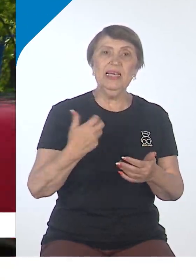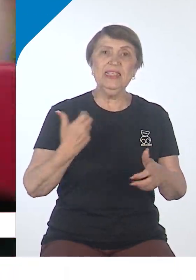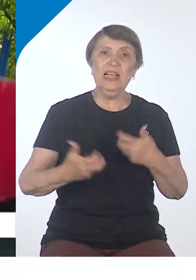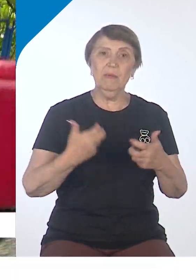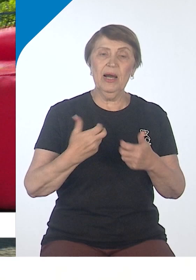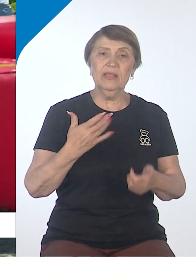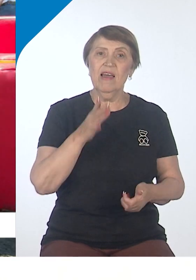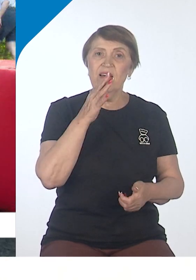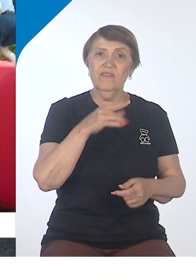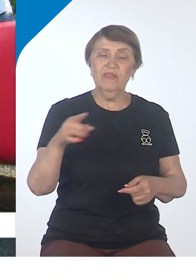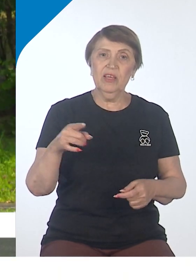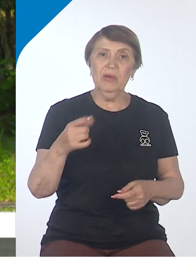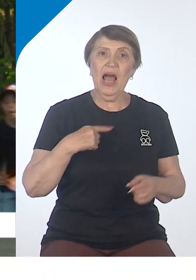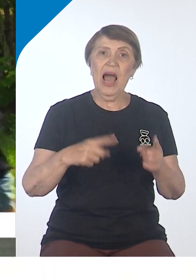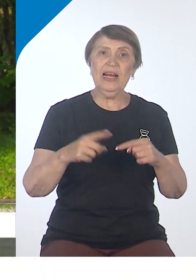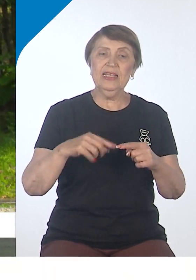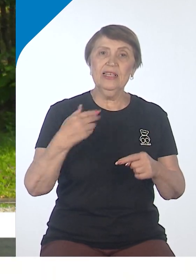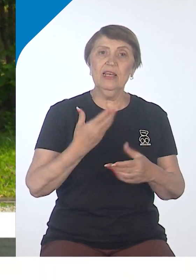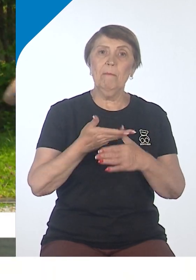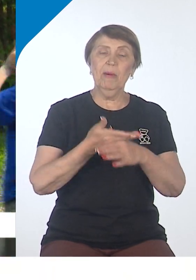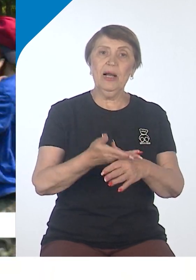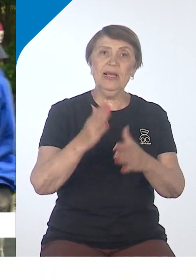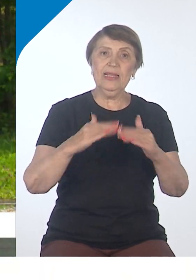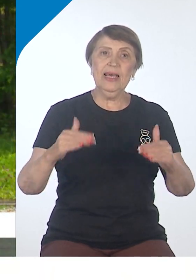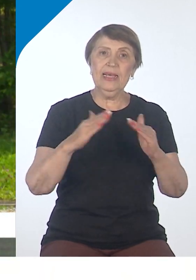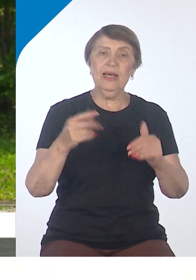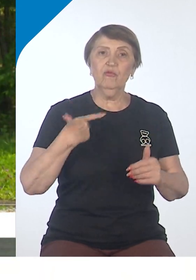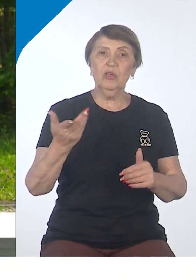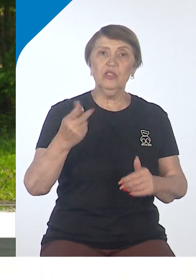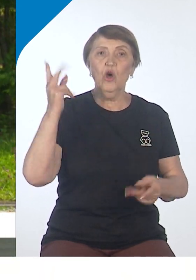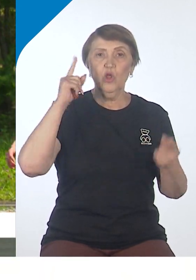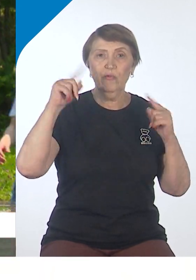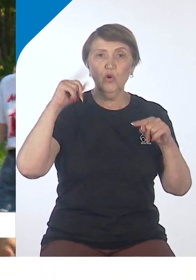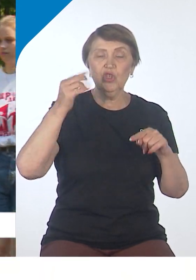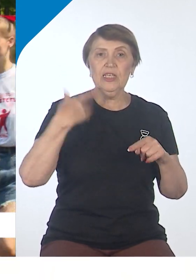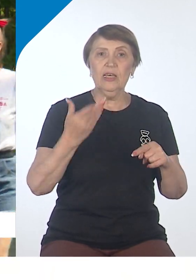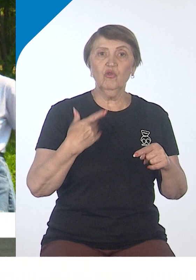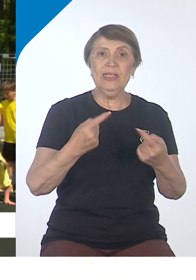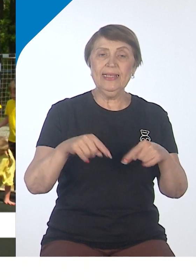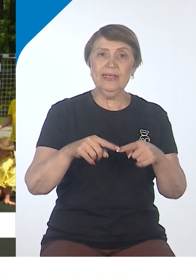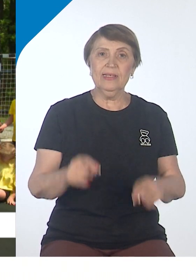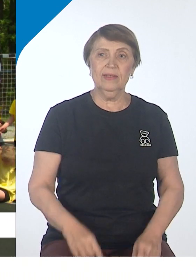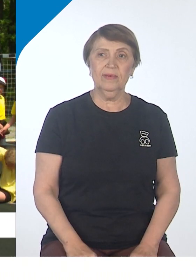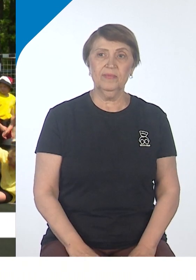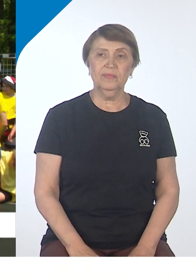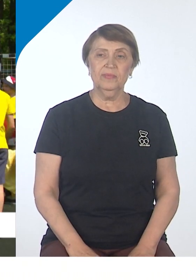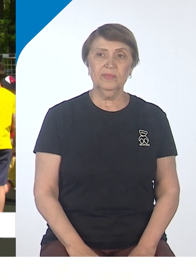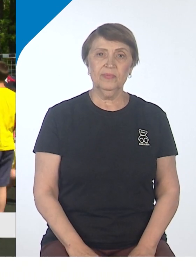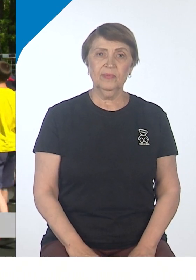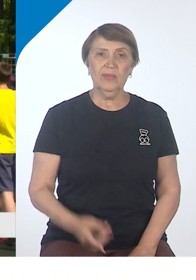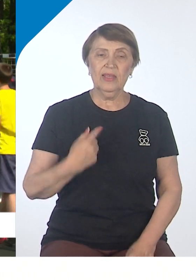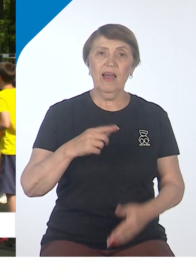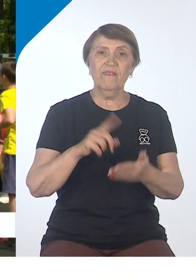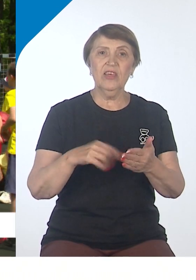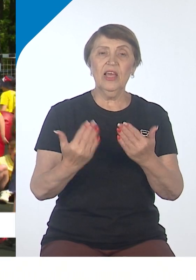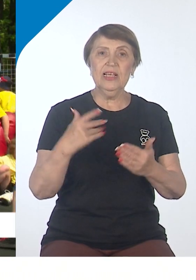каникул родителям помогают лагеря, спортивные и творческие секции, а также трудовые отряды старшеклассников. Я верю в то, что